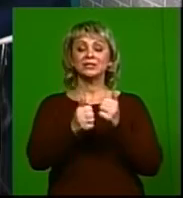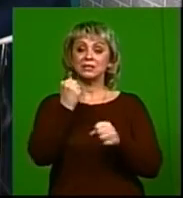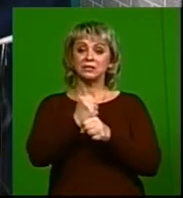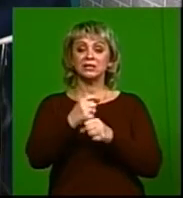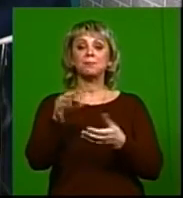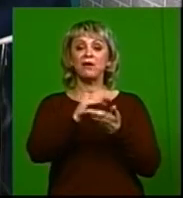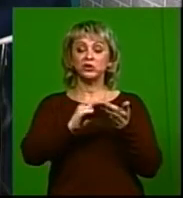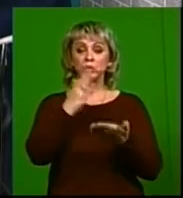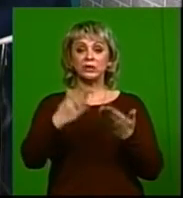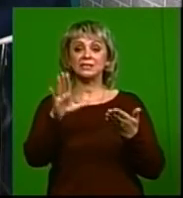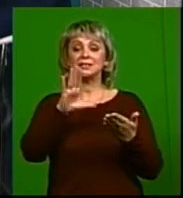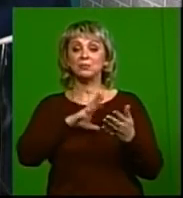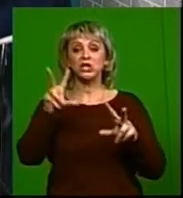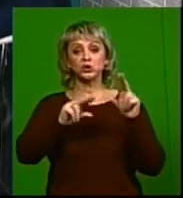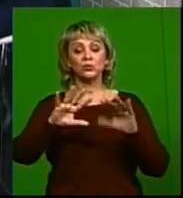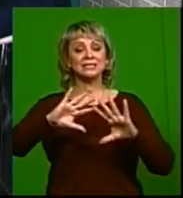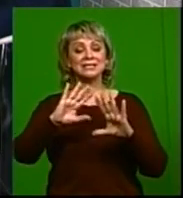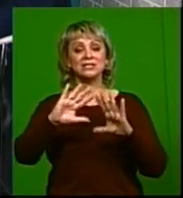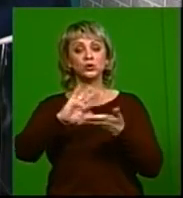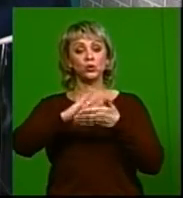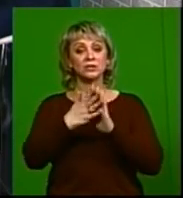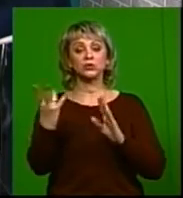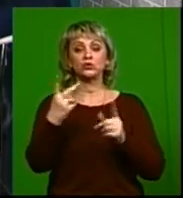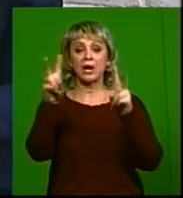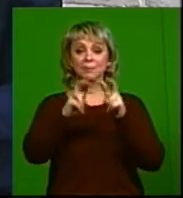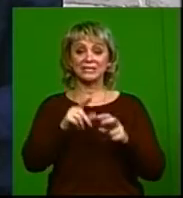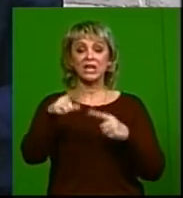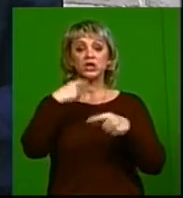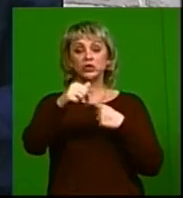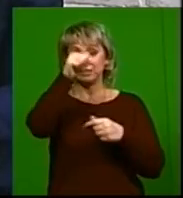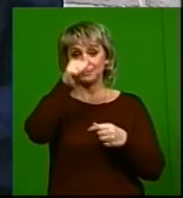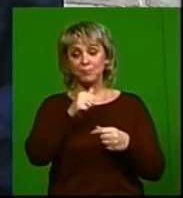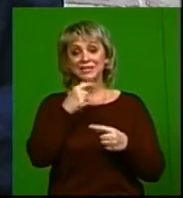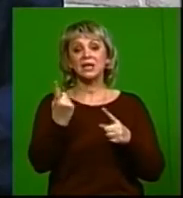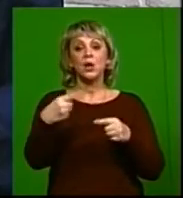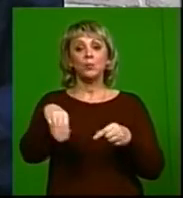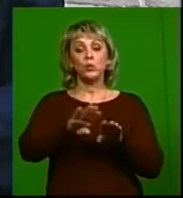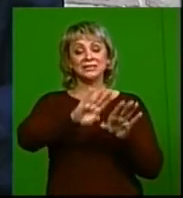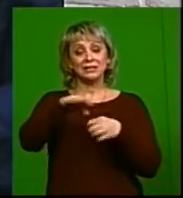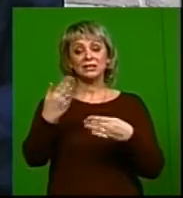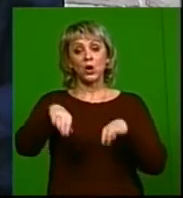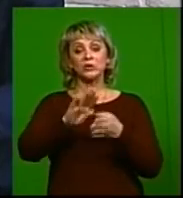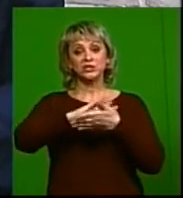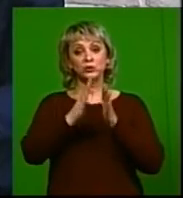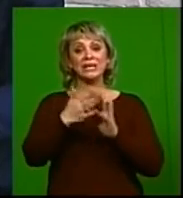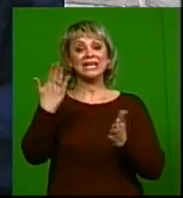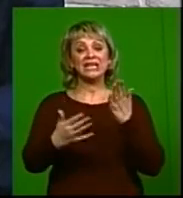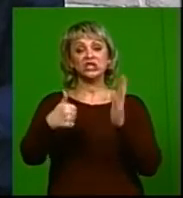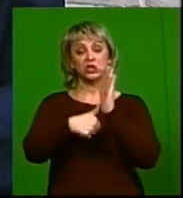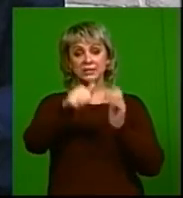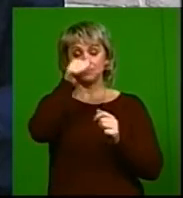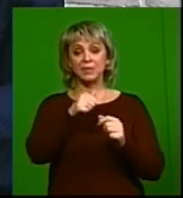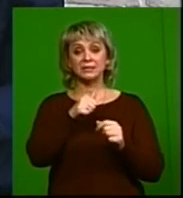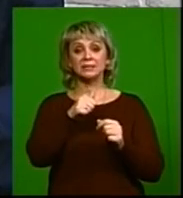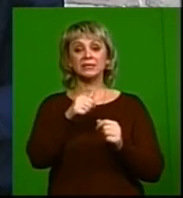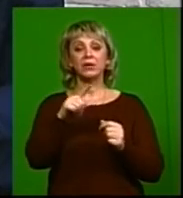ну, вот повторюсь, если были рискованные ситуации, нужно обследование проходить через месяц после рискованной ситуации в идеале и через 6 месяцев. Дело в том,